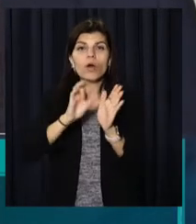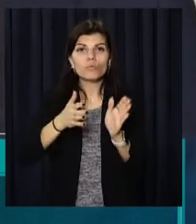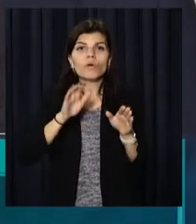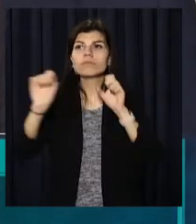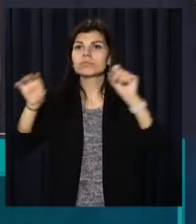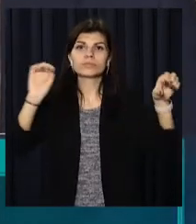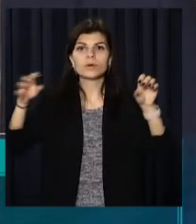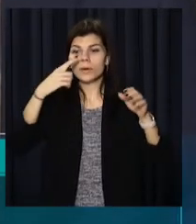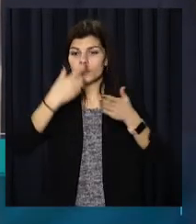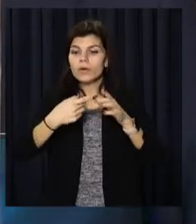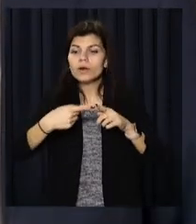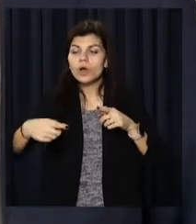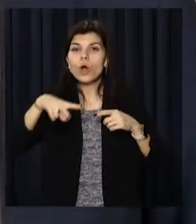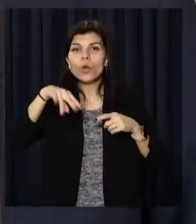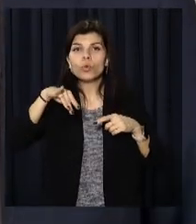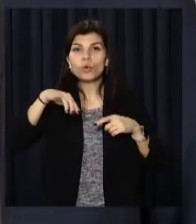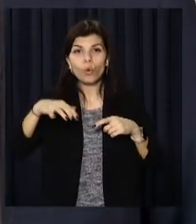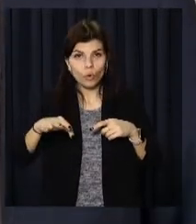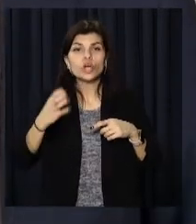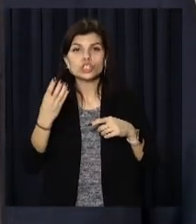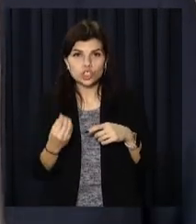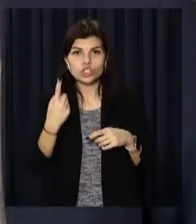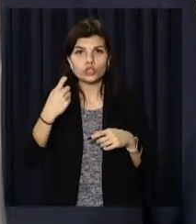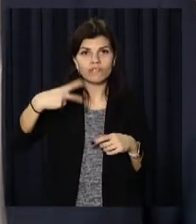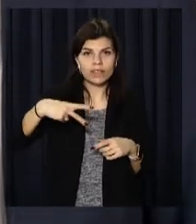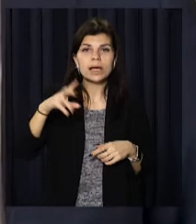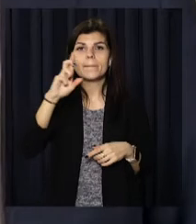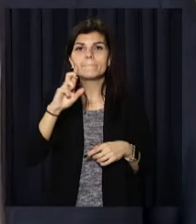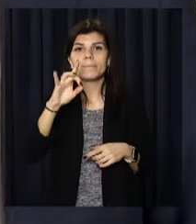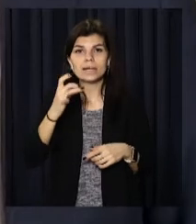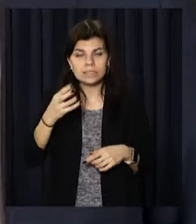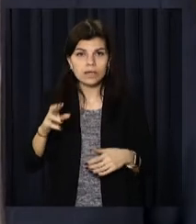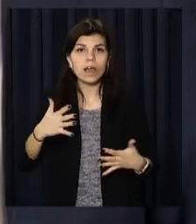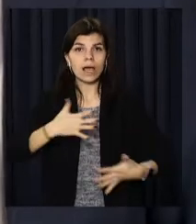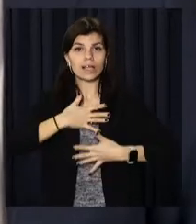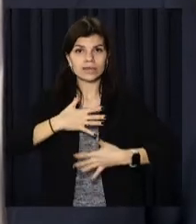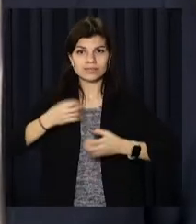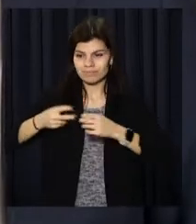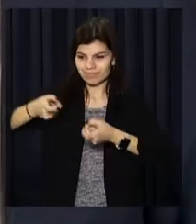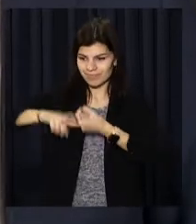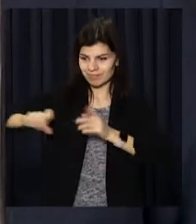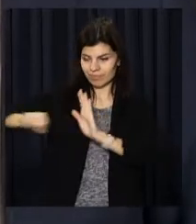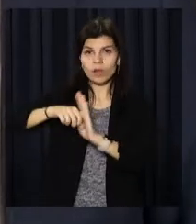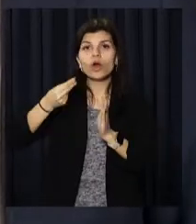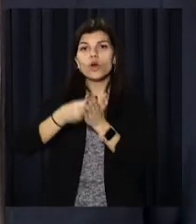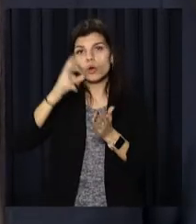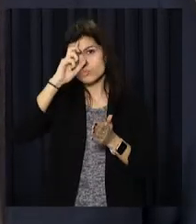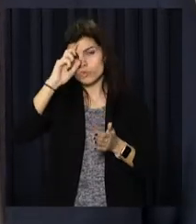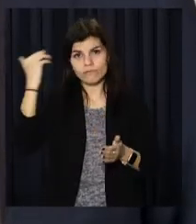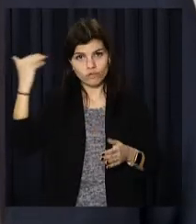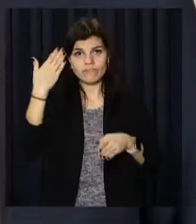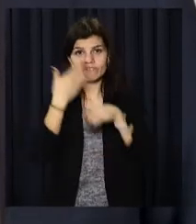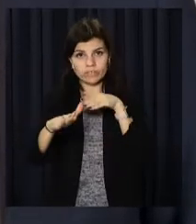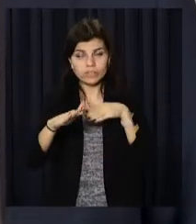в регіони протягом лютого, ще 120 – у березні. Станції генерації кисню були придбані за кошти Держбюджету